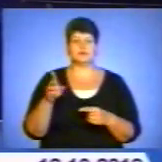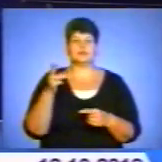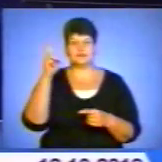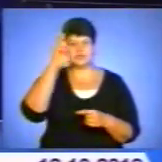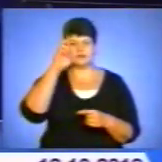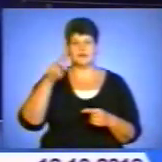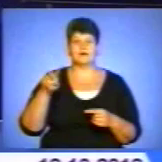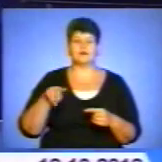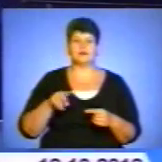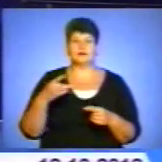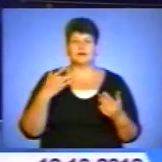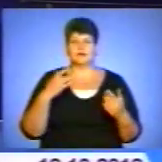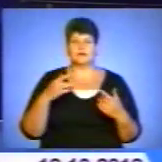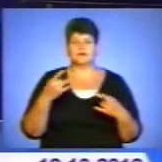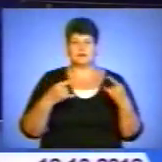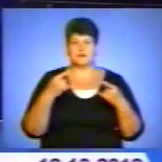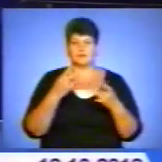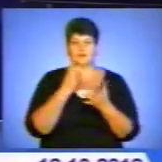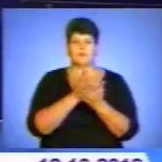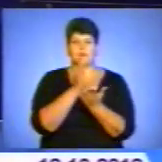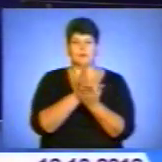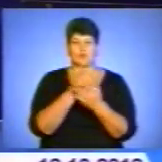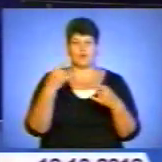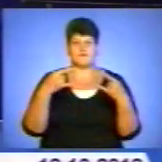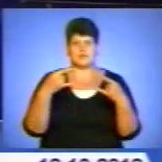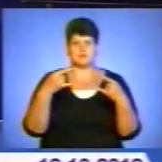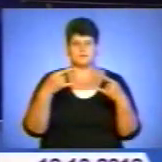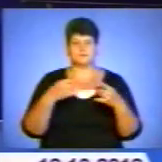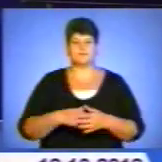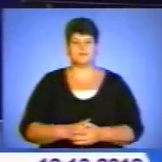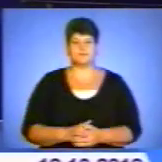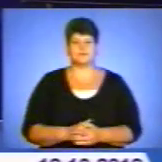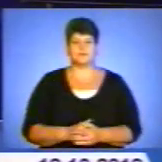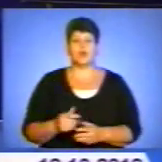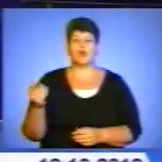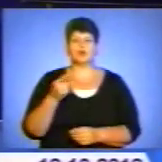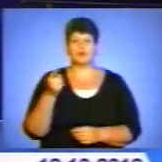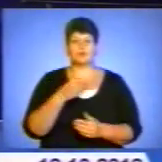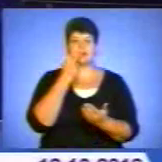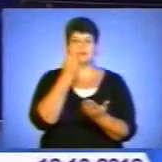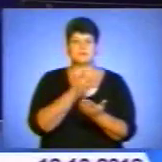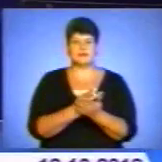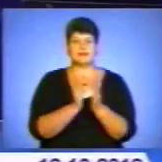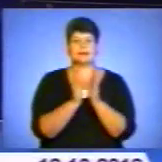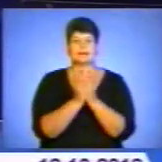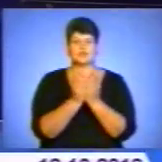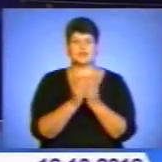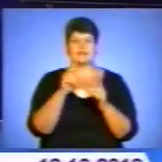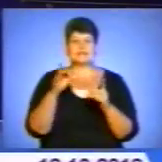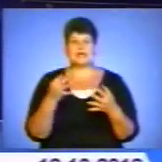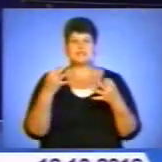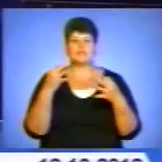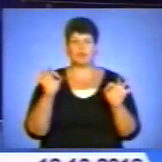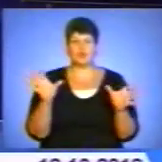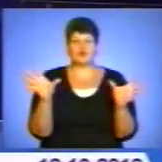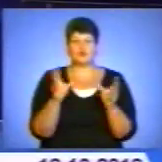траслювала цей захід у прямому ефірі. У Тернополі репрезентували книжку «За свободу і соборність